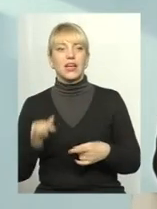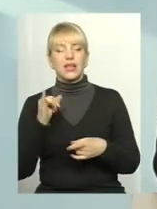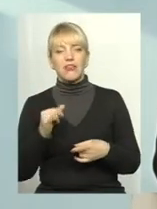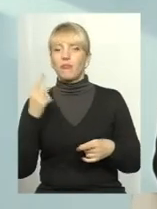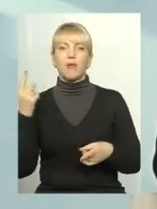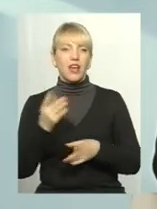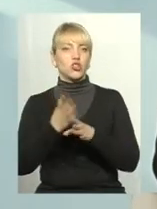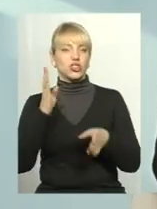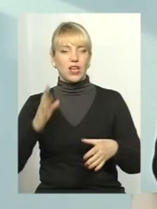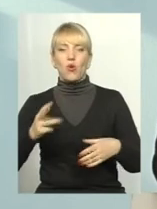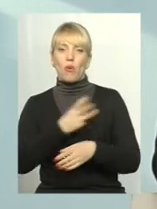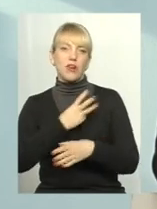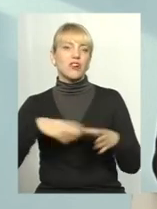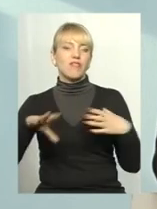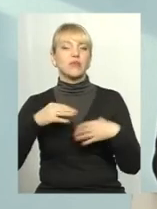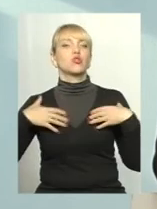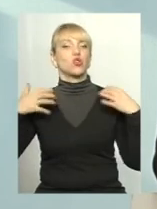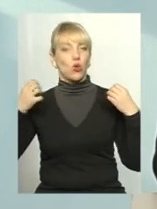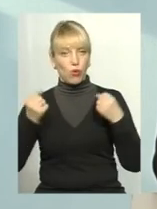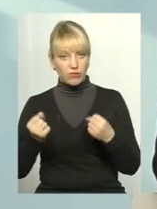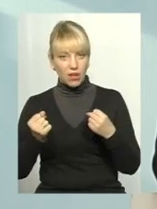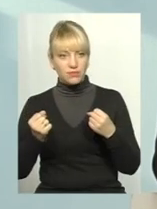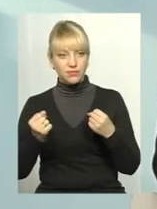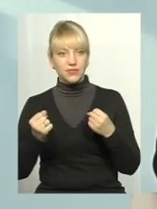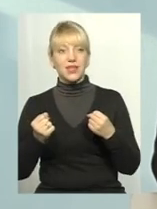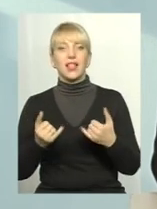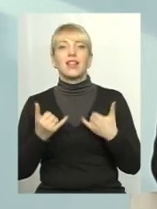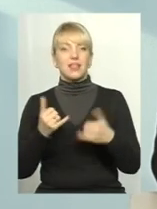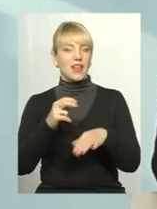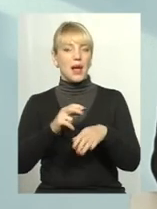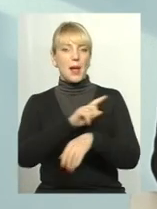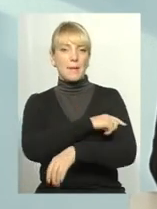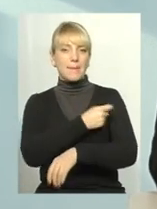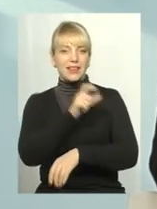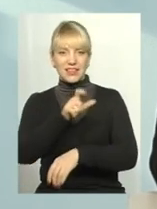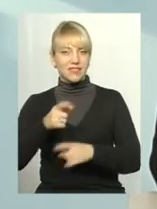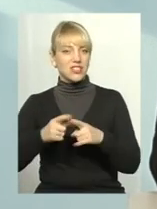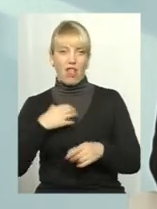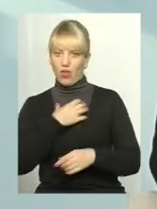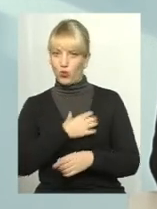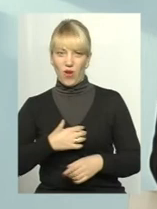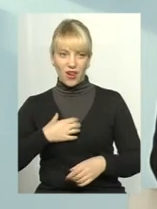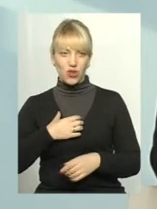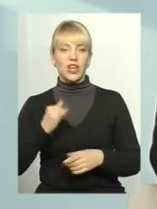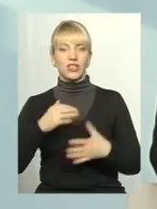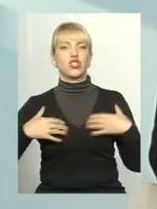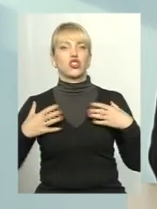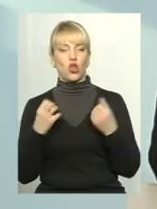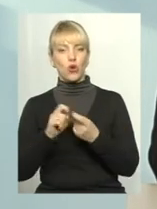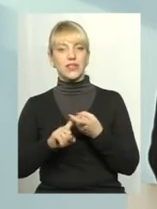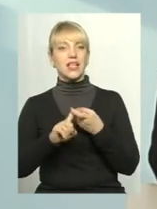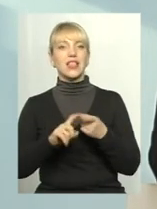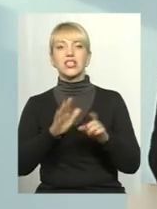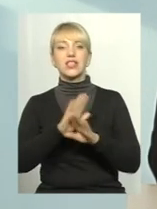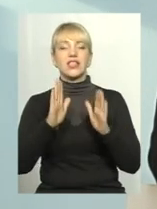В першу чергу бажаю всім здоров'я. Для медиків це особливо актуально. І здоров'я залежить не